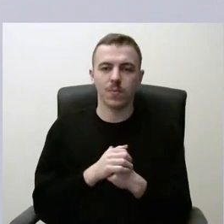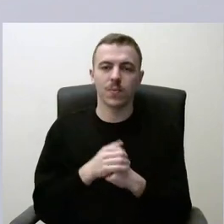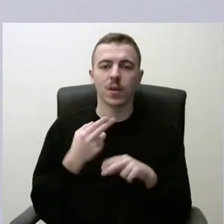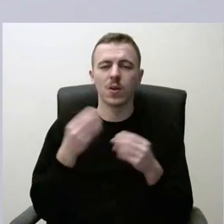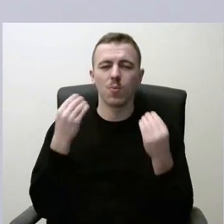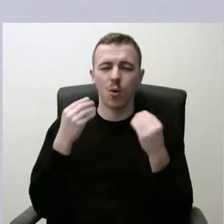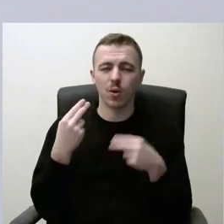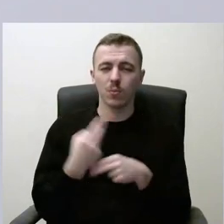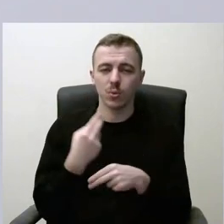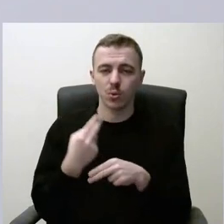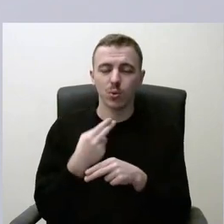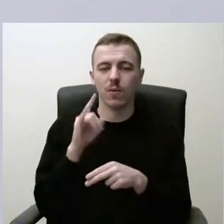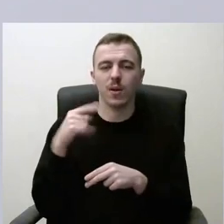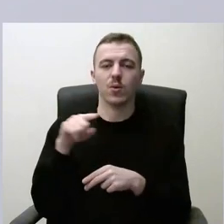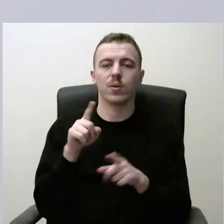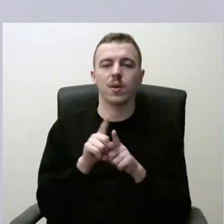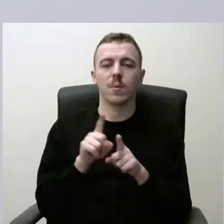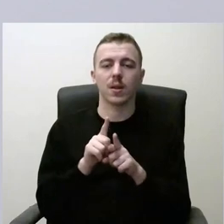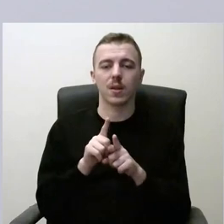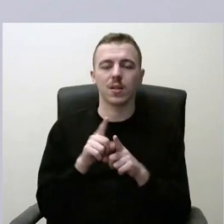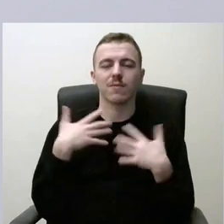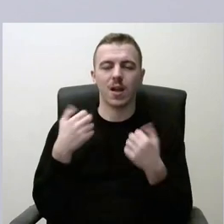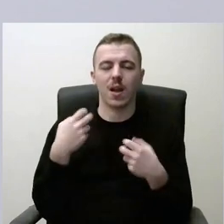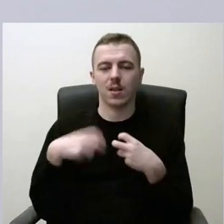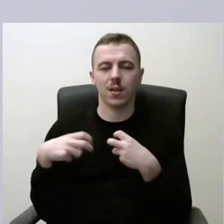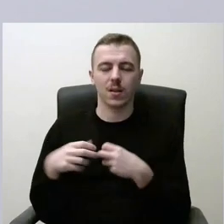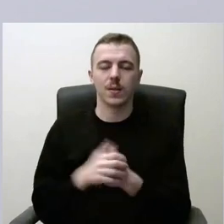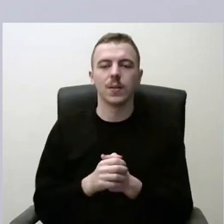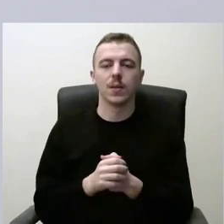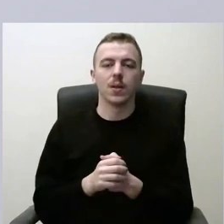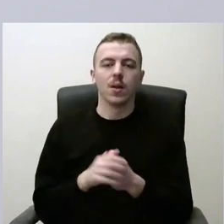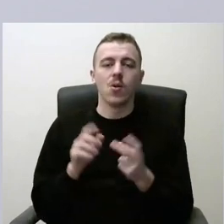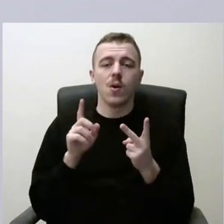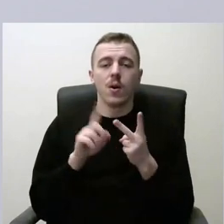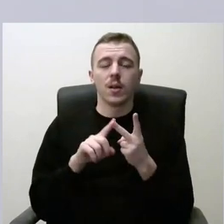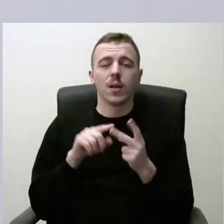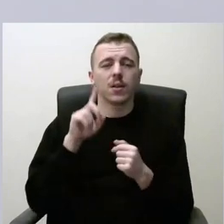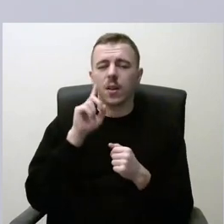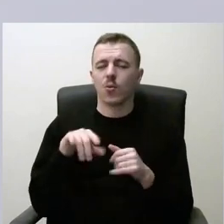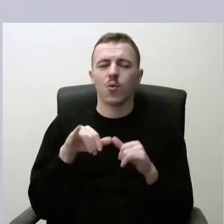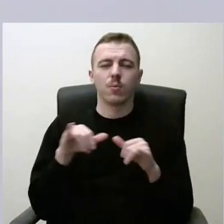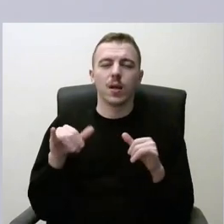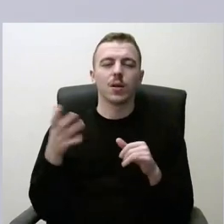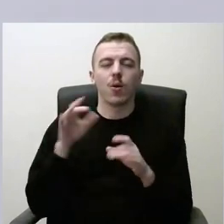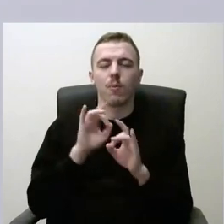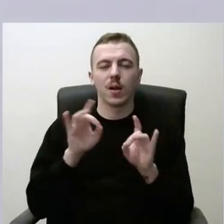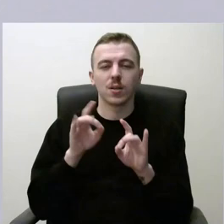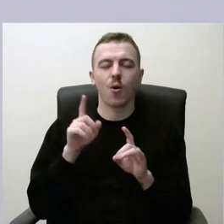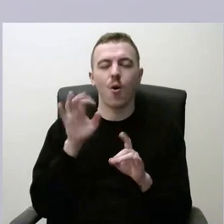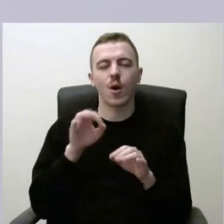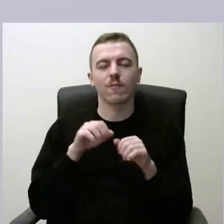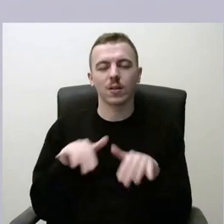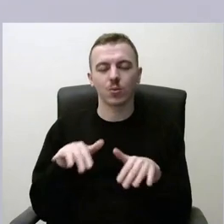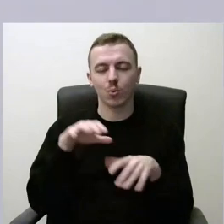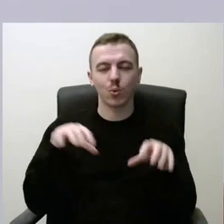vaikų, jos trikdo ir galų galė ir sveikatai, tai viena. Antras dalykas, nenorėčiau labai plėstis dėl infrastruktūros, yra švietimo